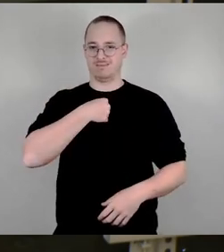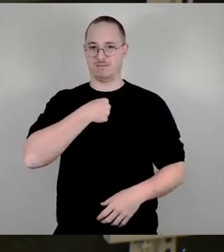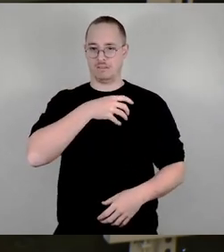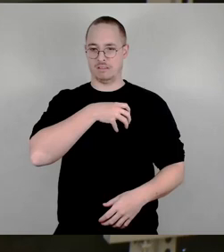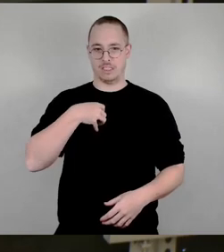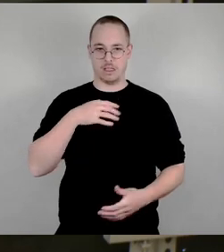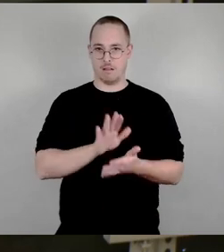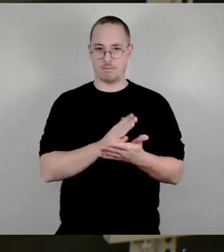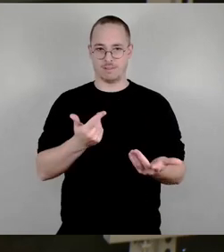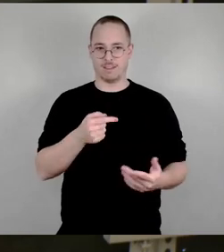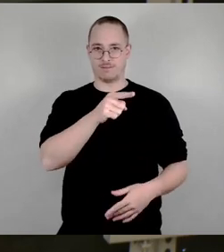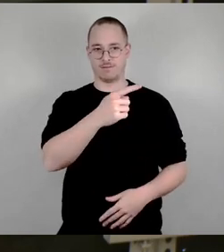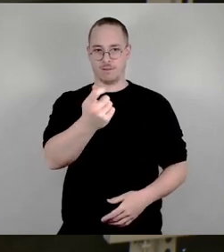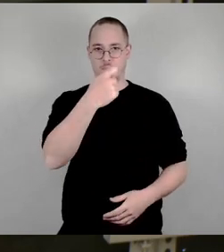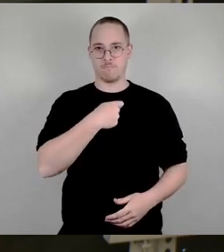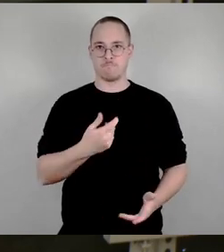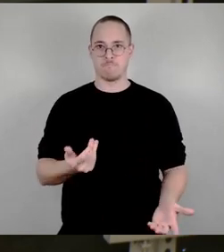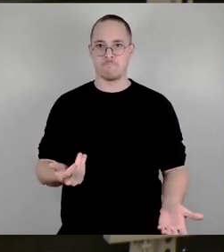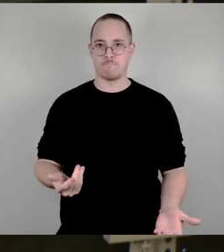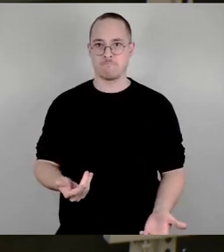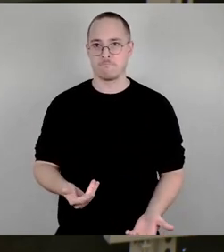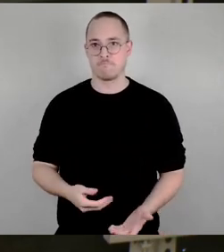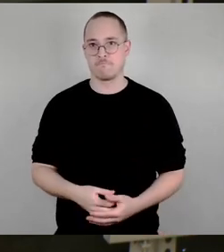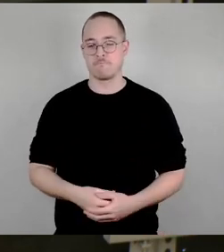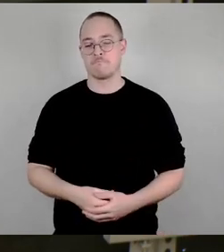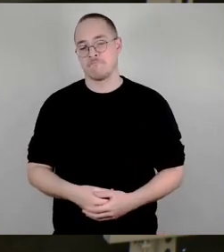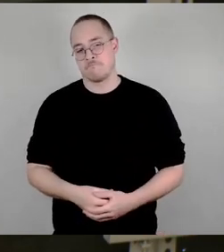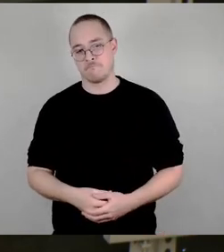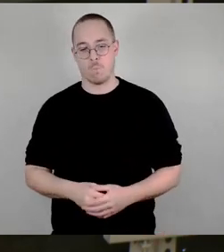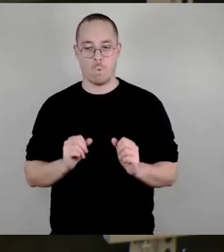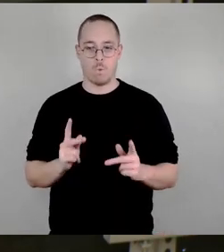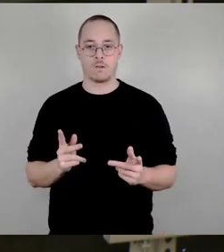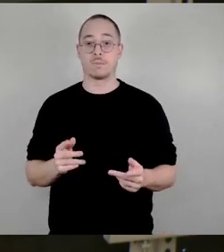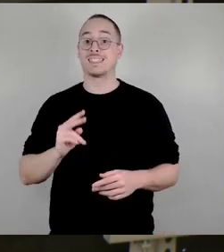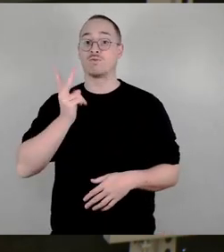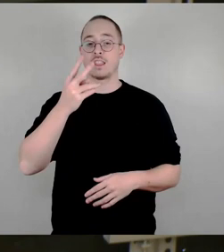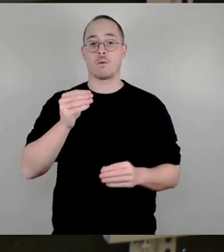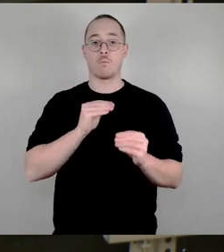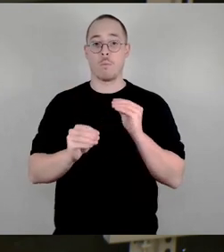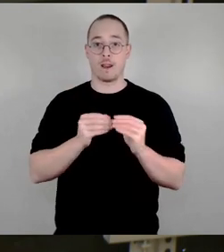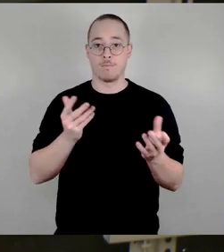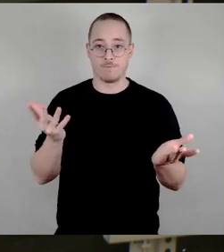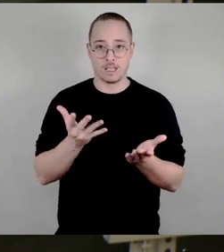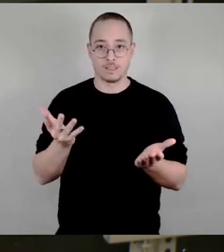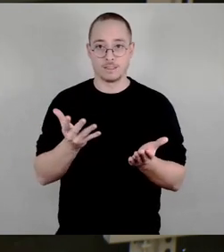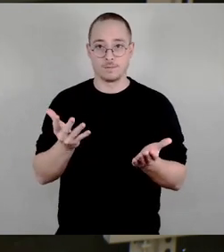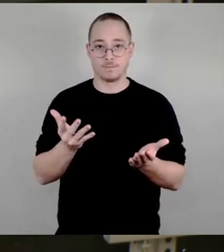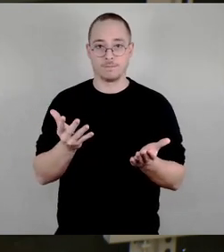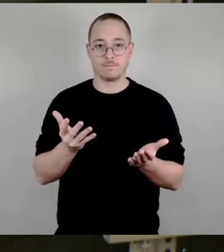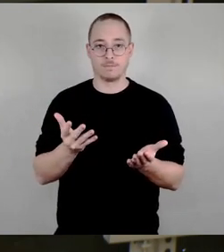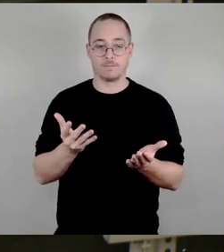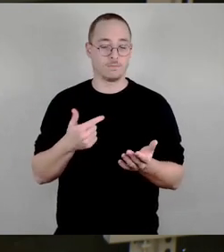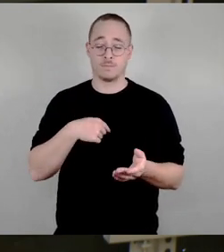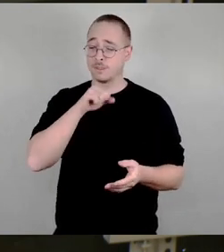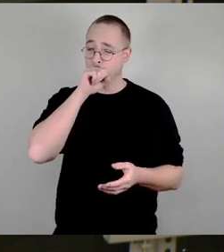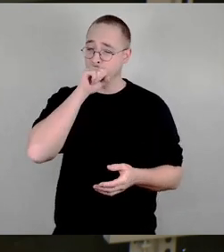also ohne Worte. Das zweite Problem ist, ist ja auch so ein Thema, einer meiner Lieblinge ist unser IT